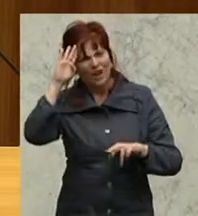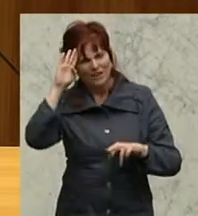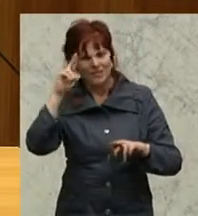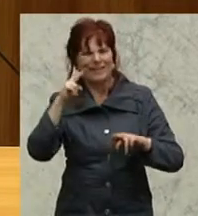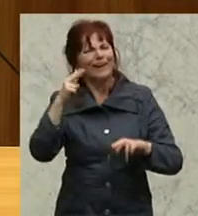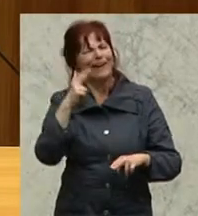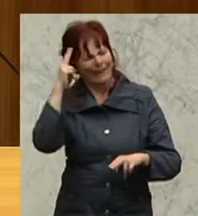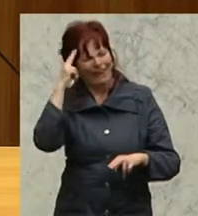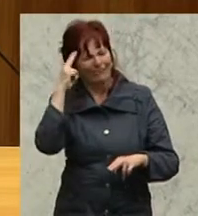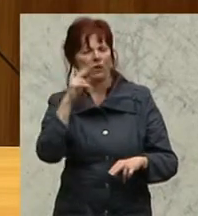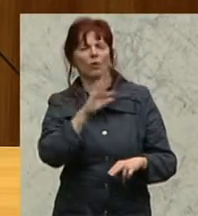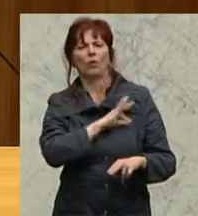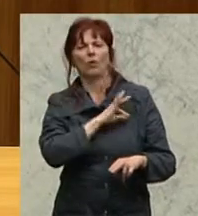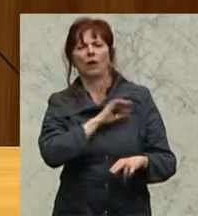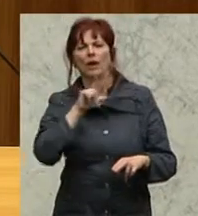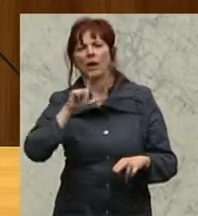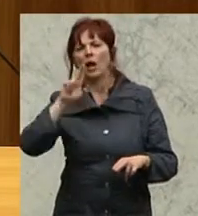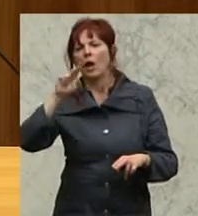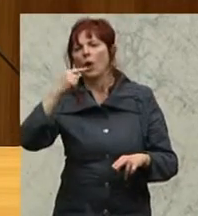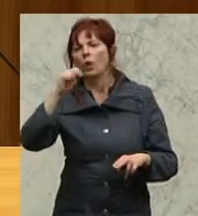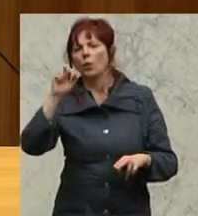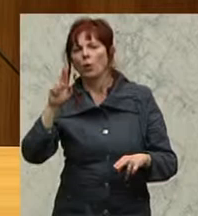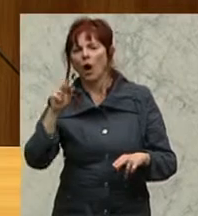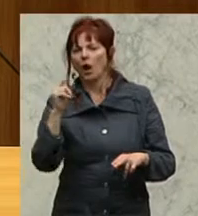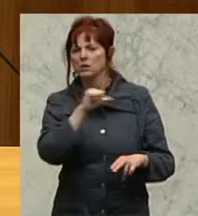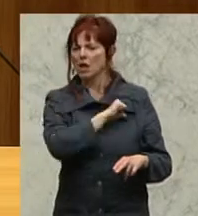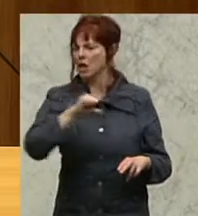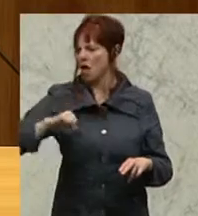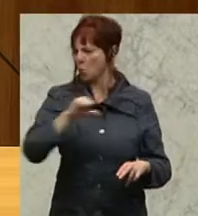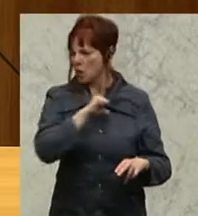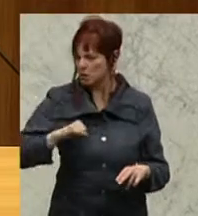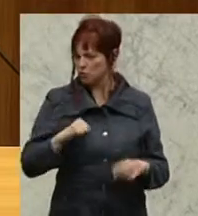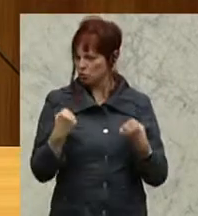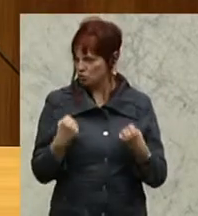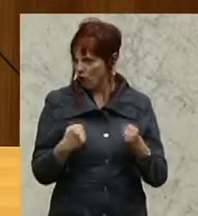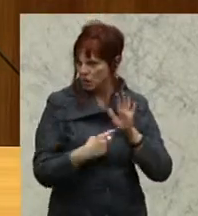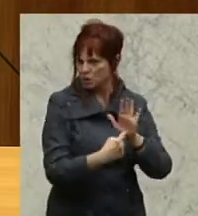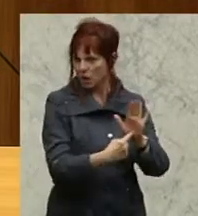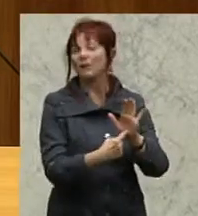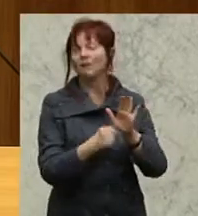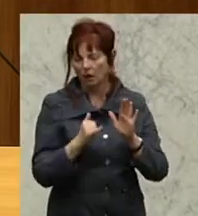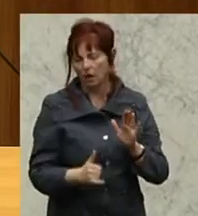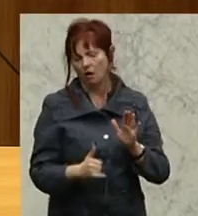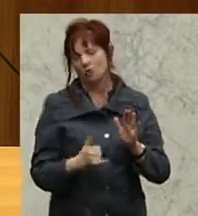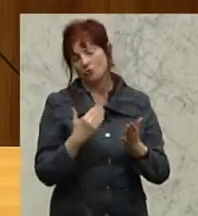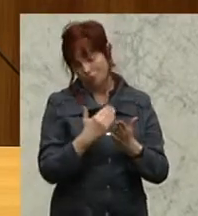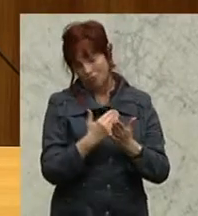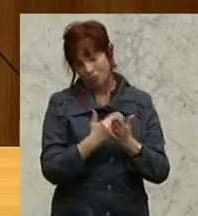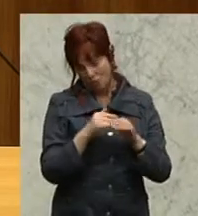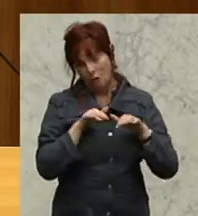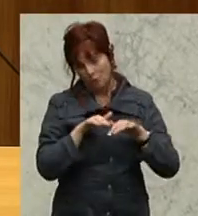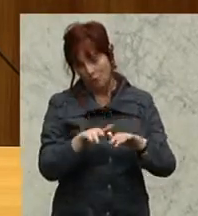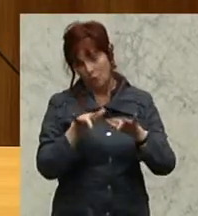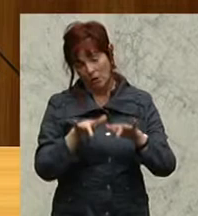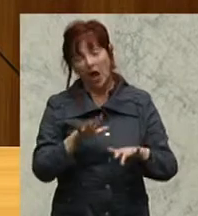einen sehr starken und ausgeprägten Egoismus hat. Das kommt halt darüber. Aber man sollte halt immer wieder die Dinge von zwei Seiten